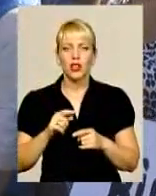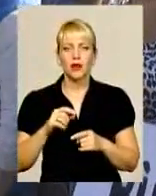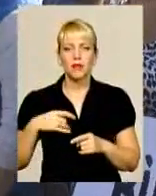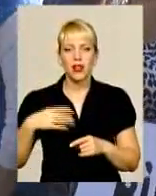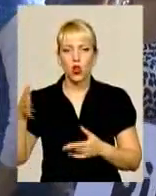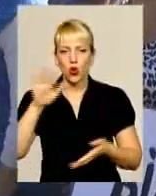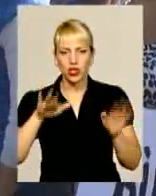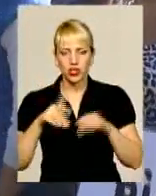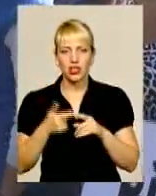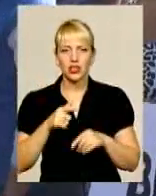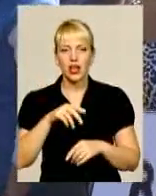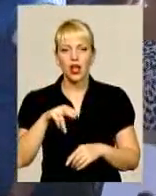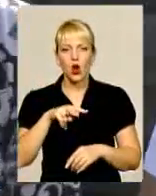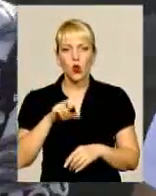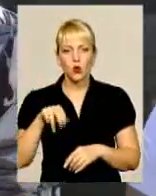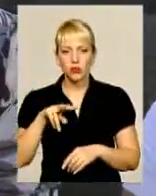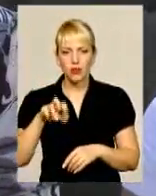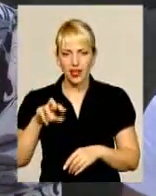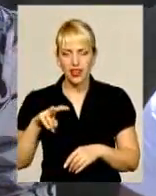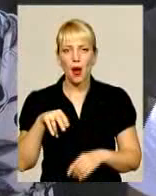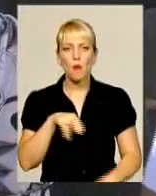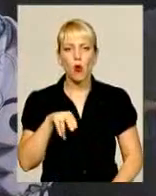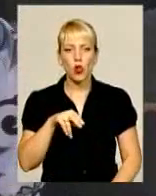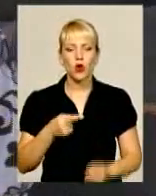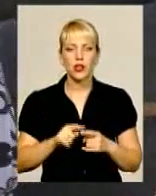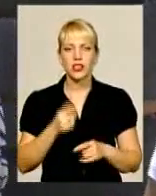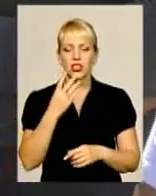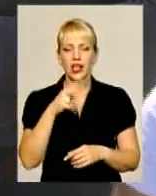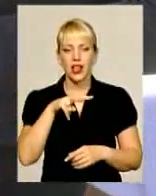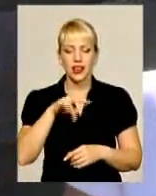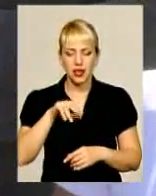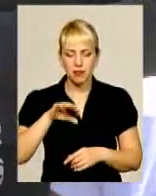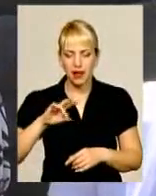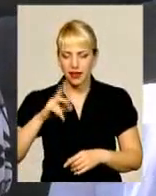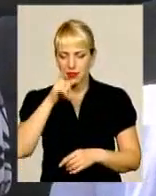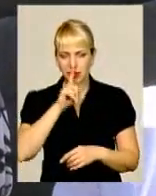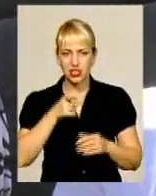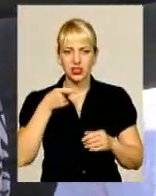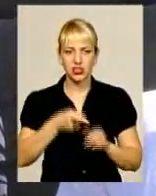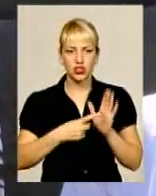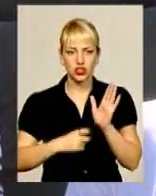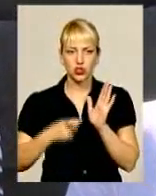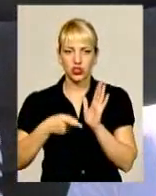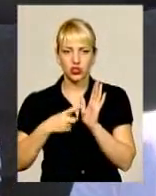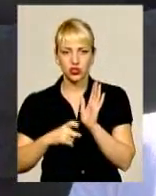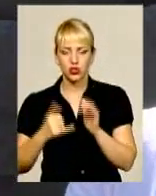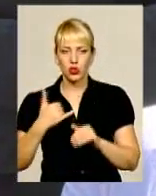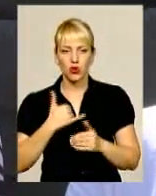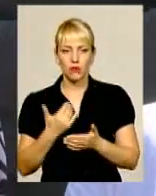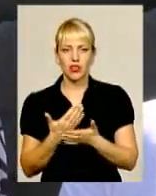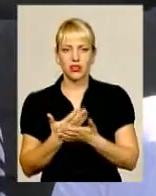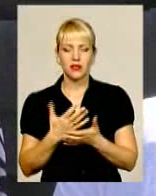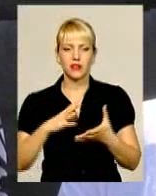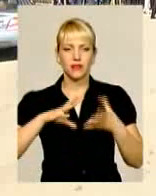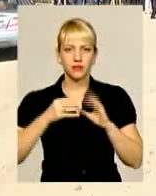господарстві чотири корови підраховує. З липня місяця це по 1600, в мене тільки літрів,